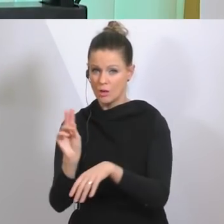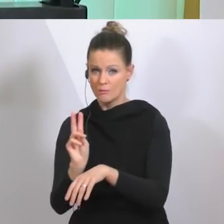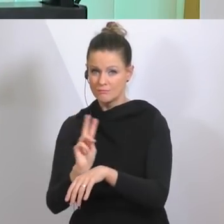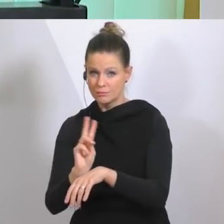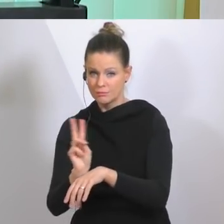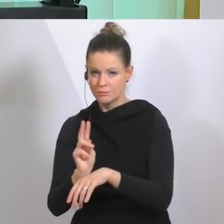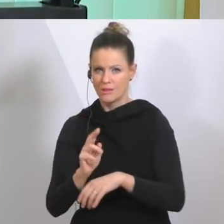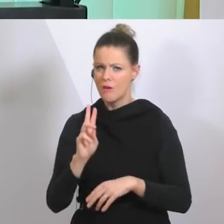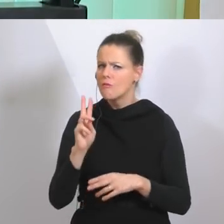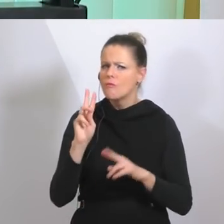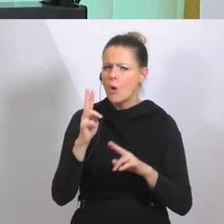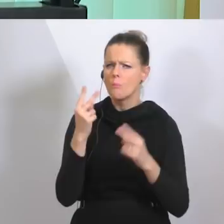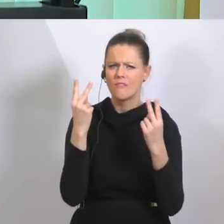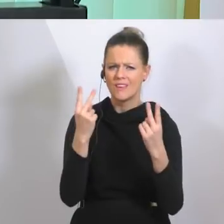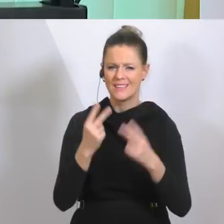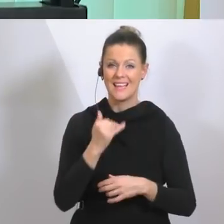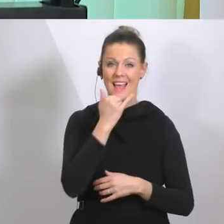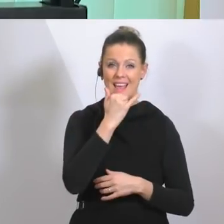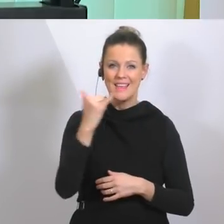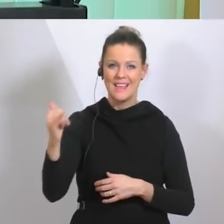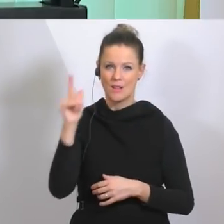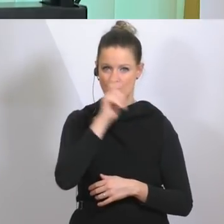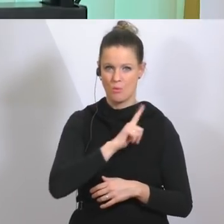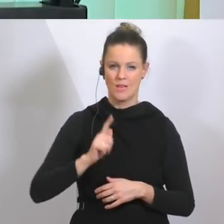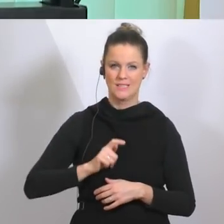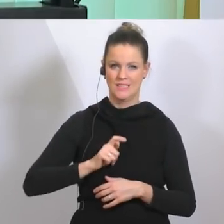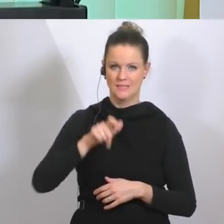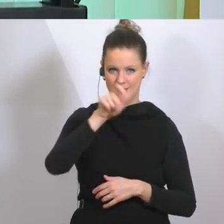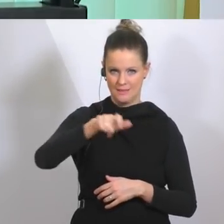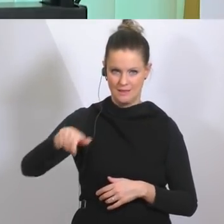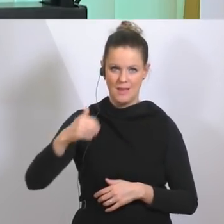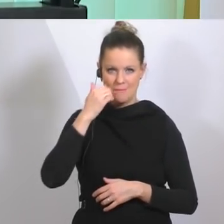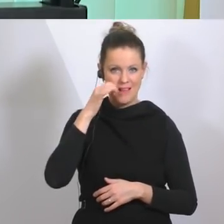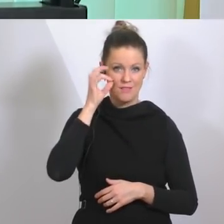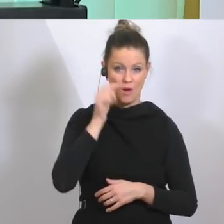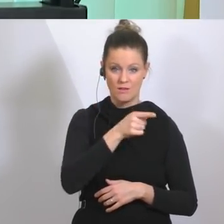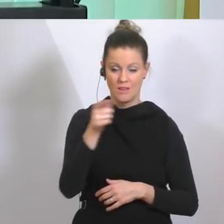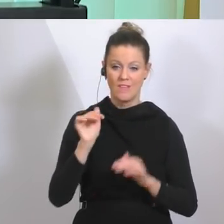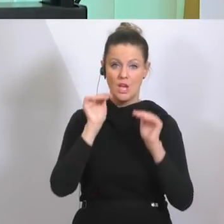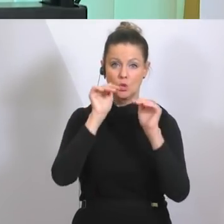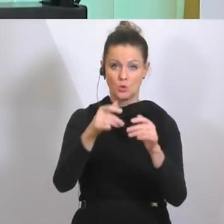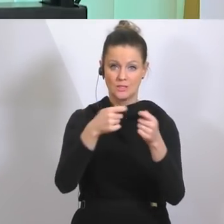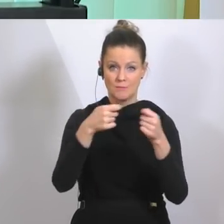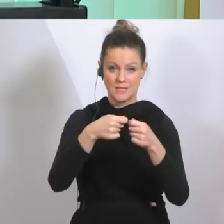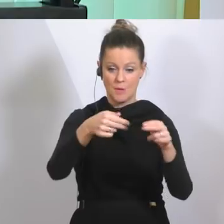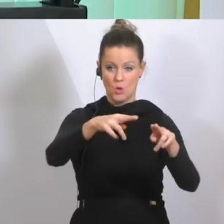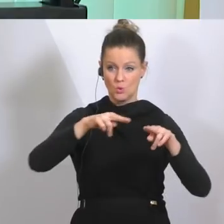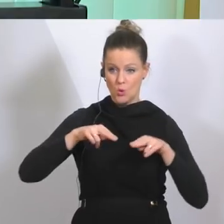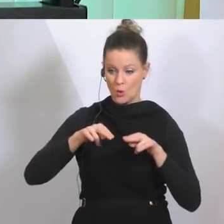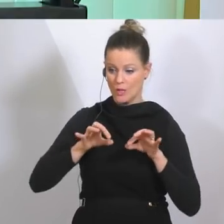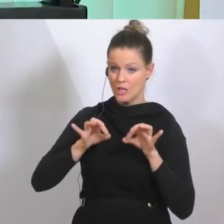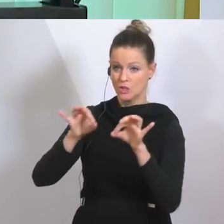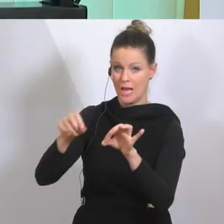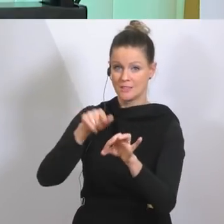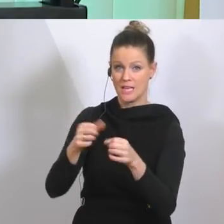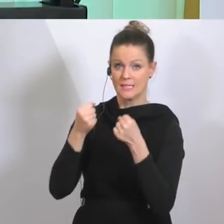Polizisten, jede Polizistin, die ich von dieser Schutzmaßnahme abziehen kann und zurückbringe auf die Straße, um für Sicherheit